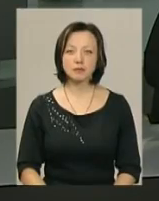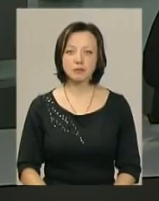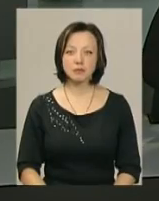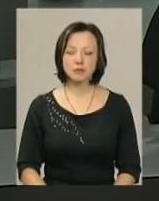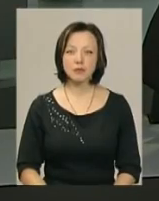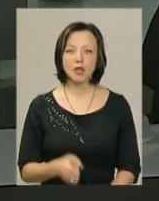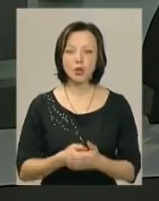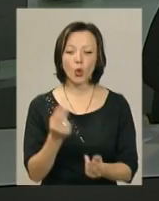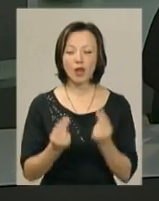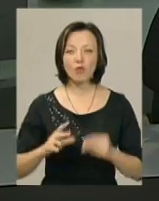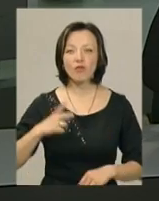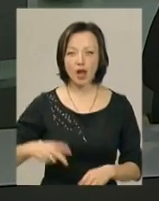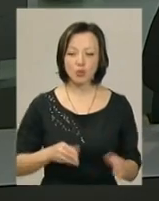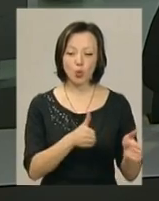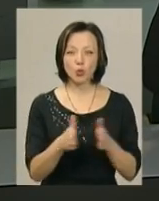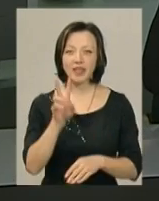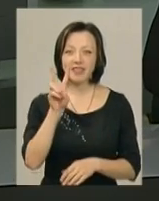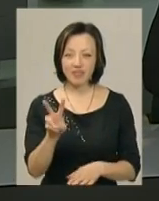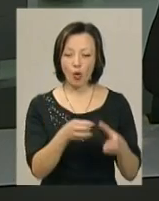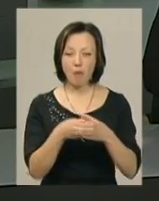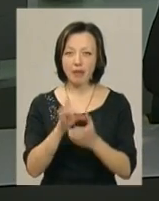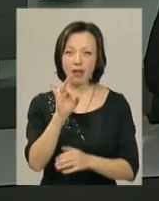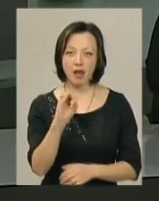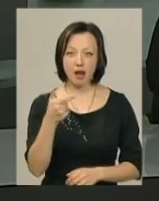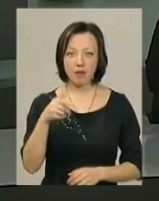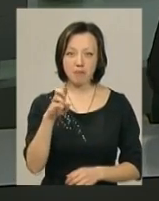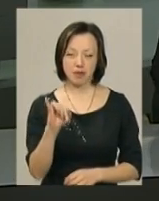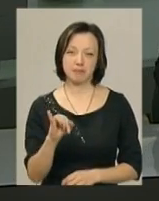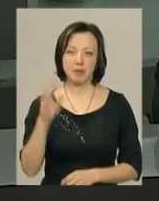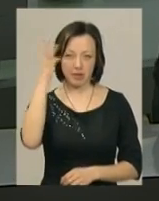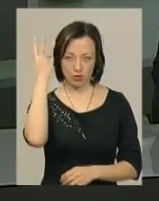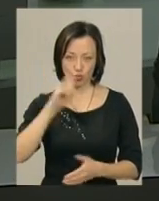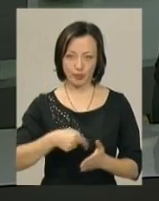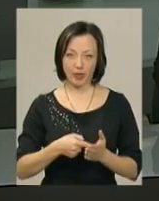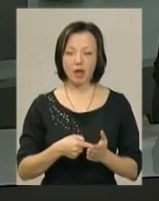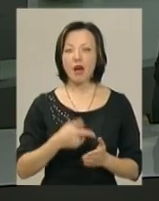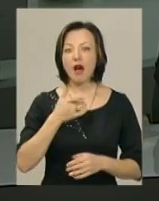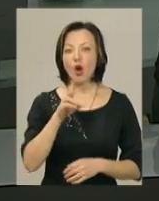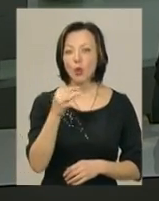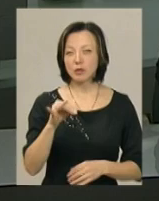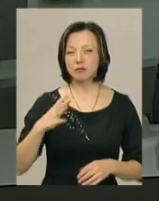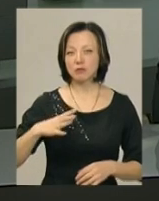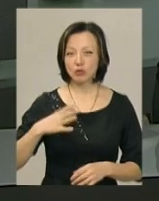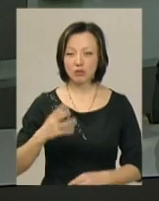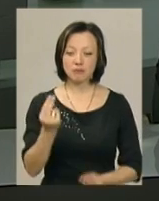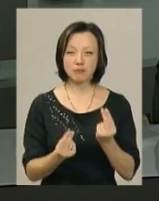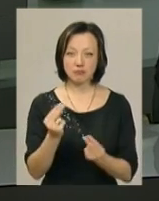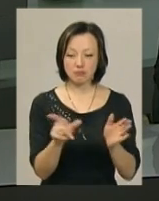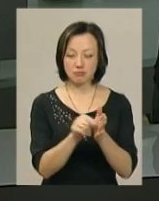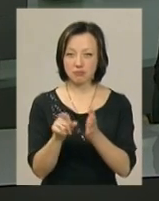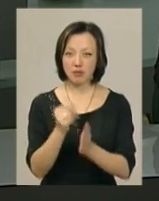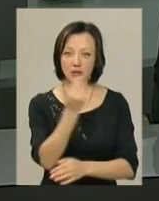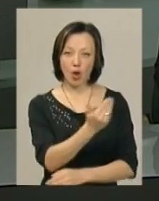До ігор у Франції готуються дві ригбійні команди хмельницького буревісника. У лютому на них чекають матчі-спаринги з